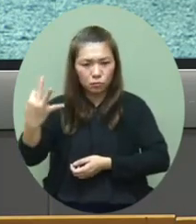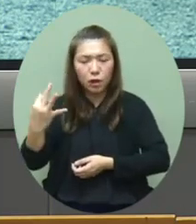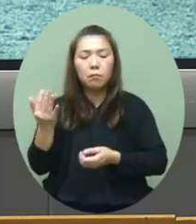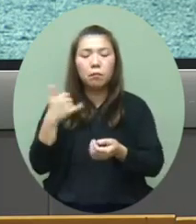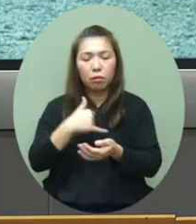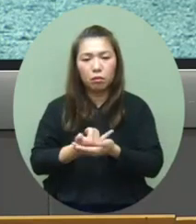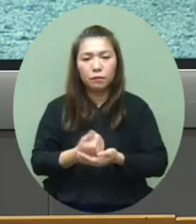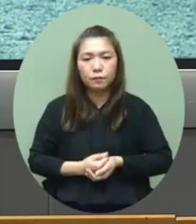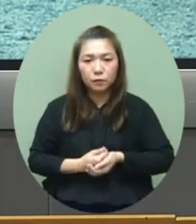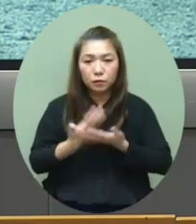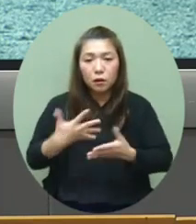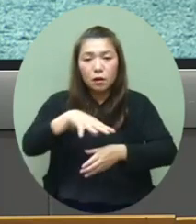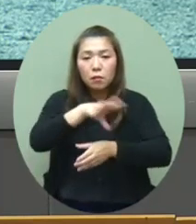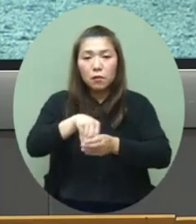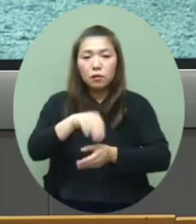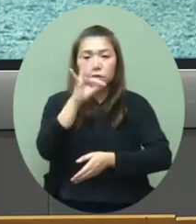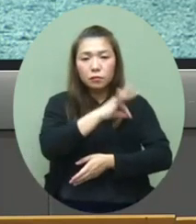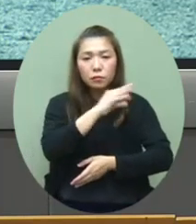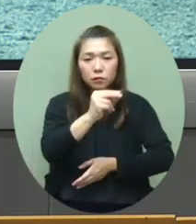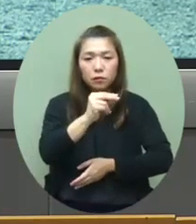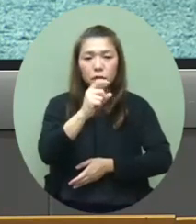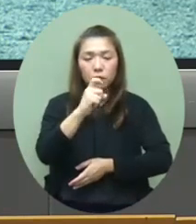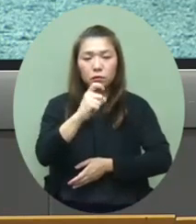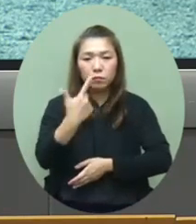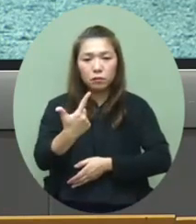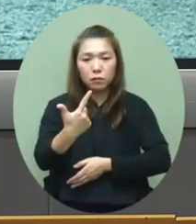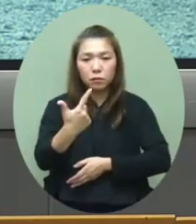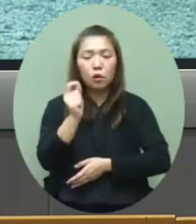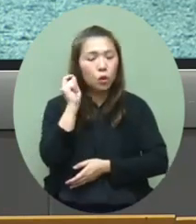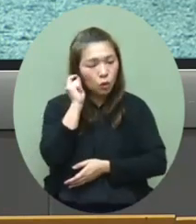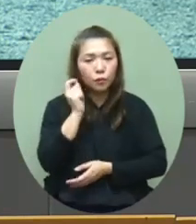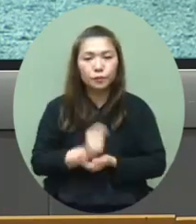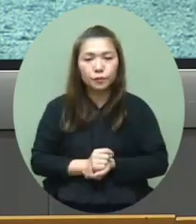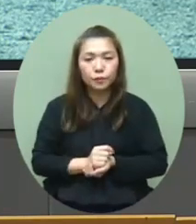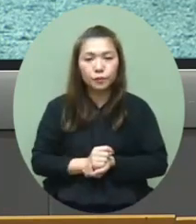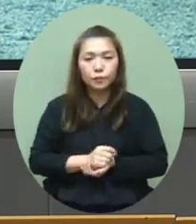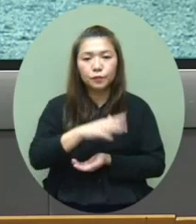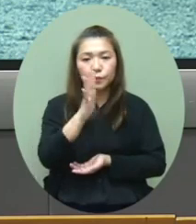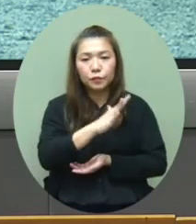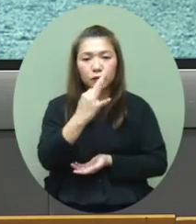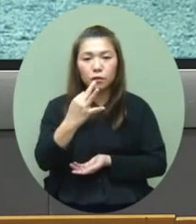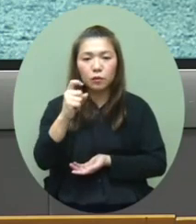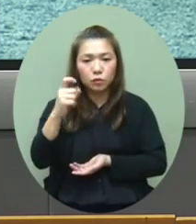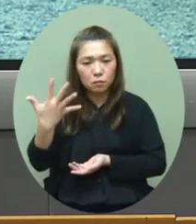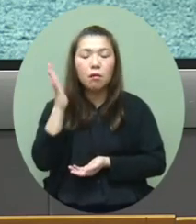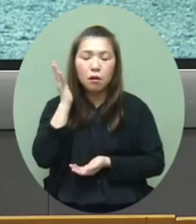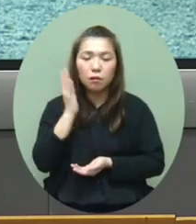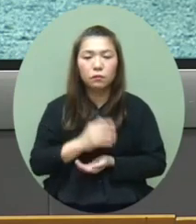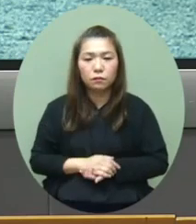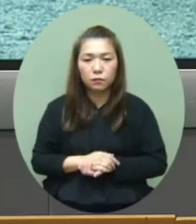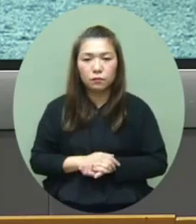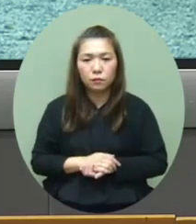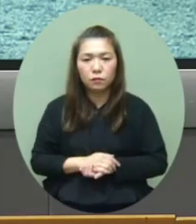宗这里就包括了3798宗女性还有5395宗男性